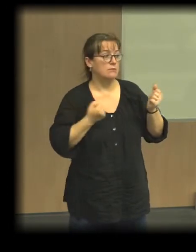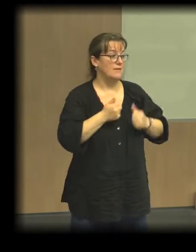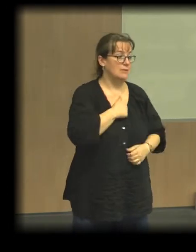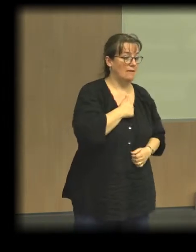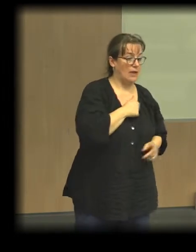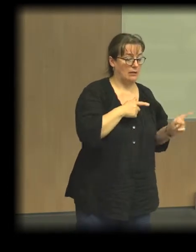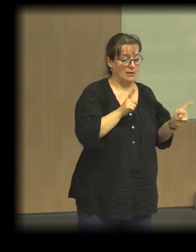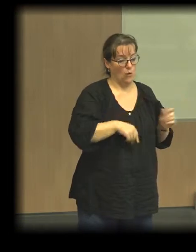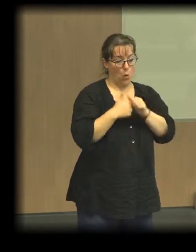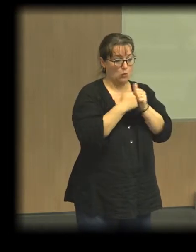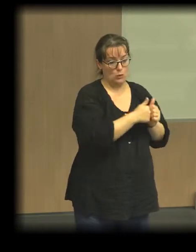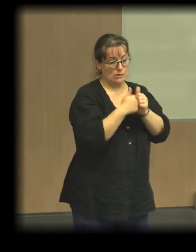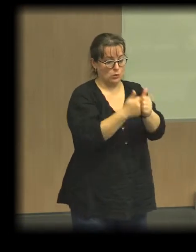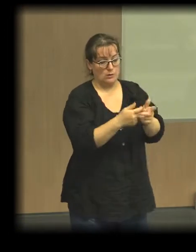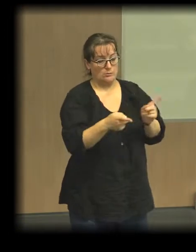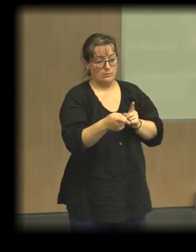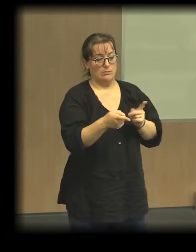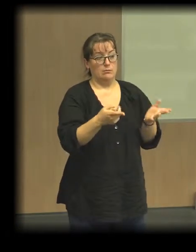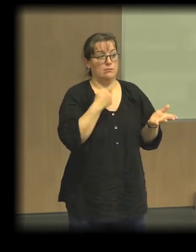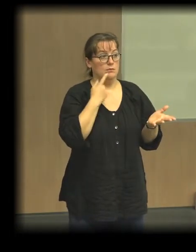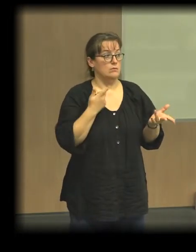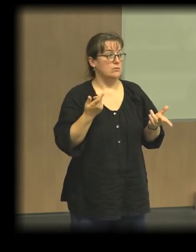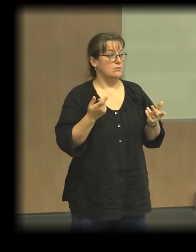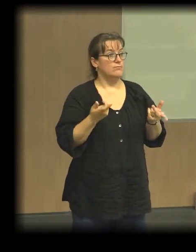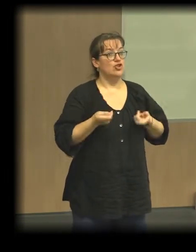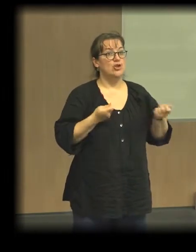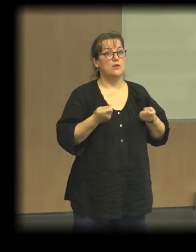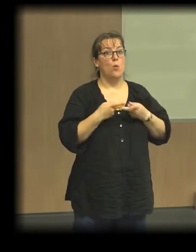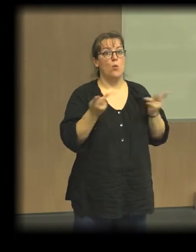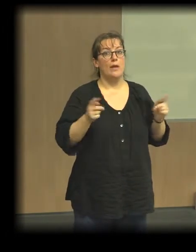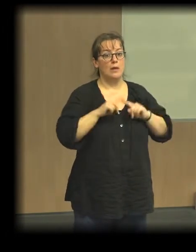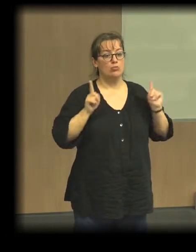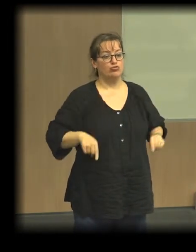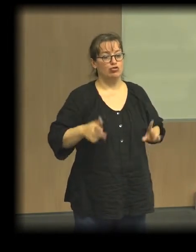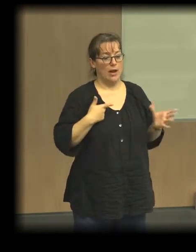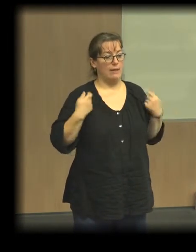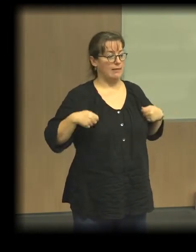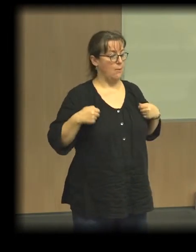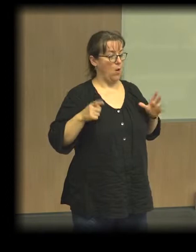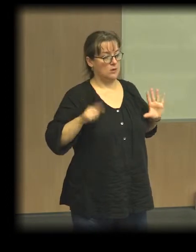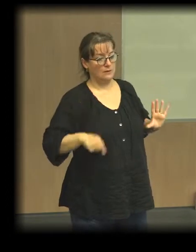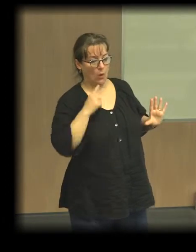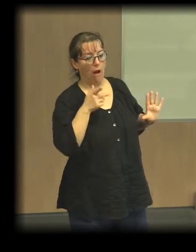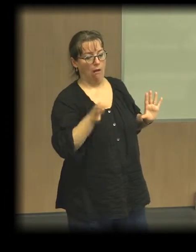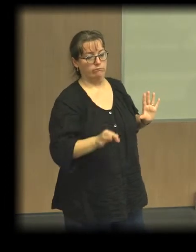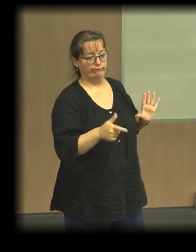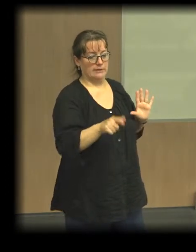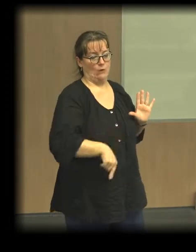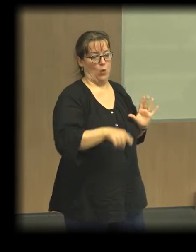'une nouvelle gestion publique, d'une nouvelle façon d'appréhender les activités qui